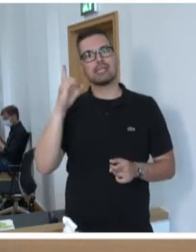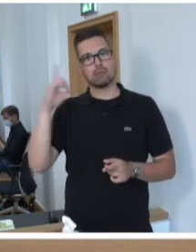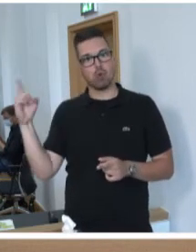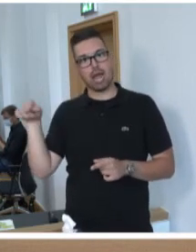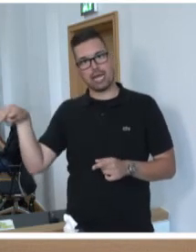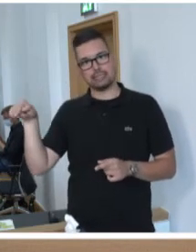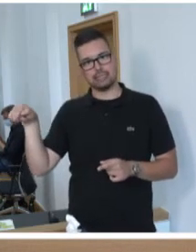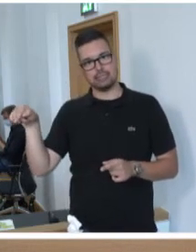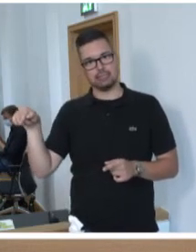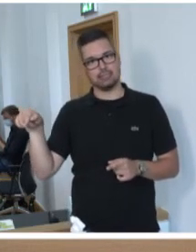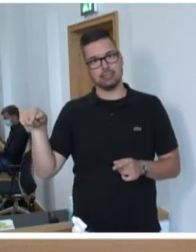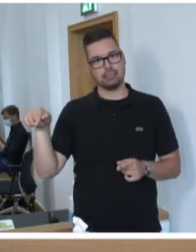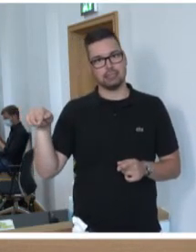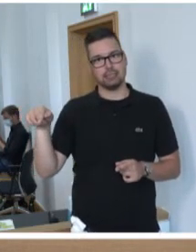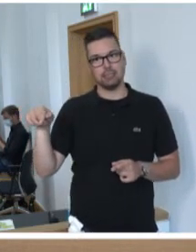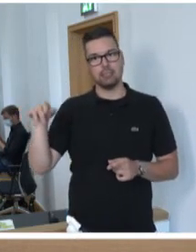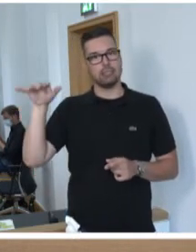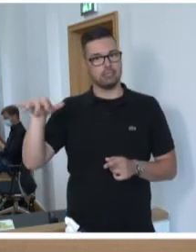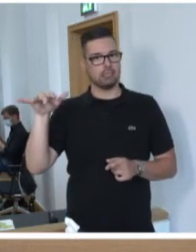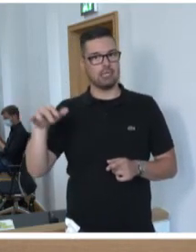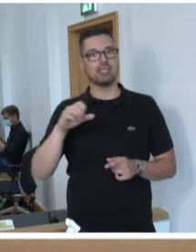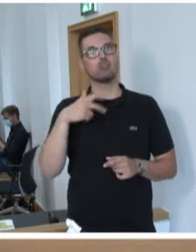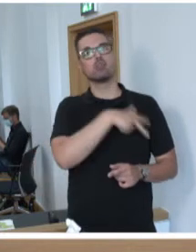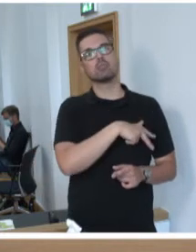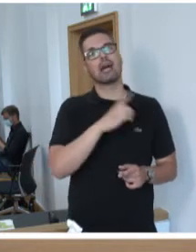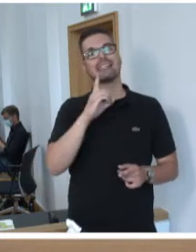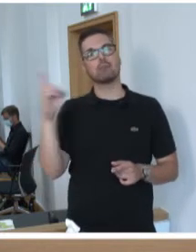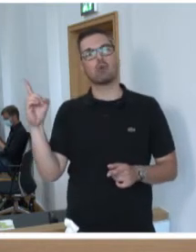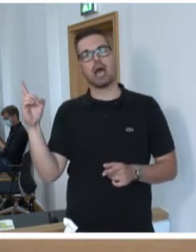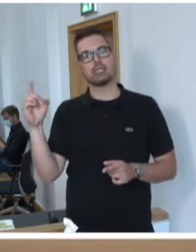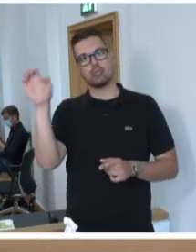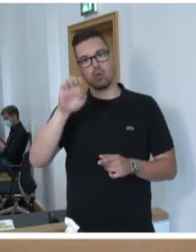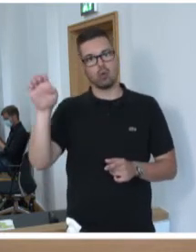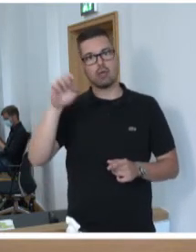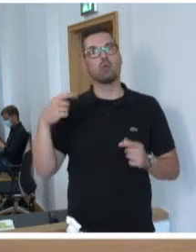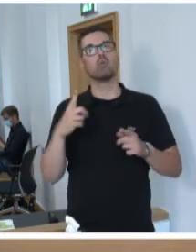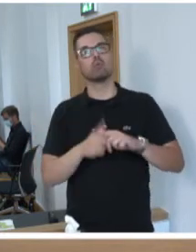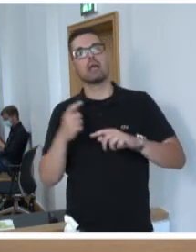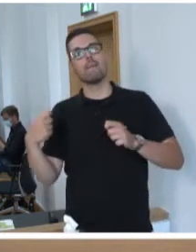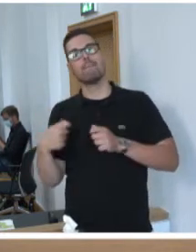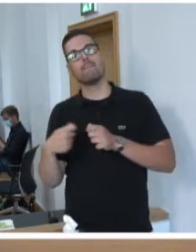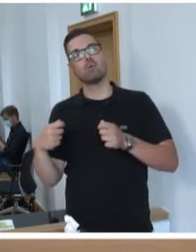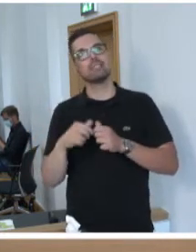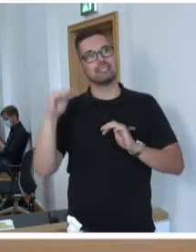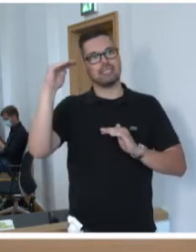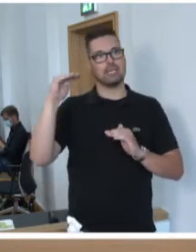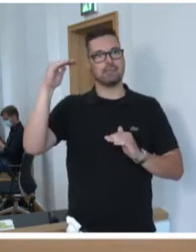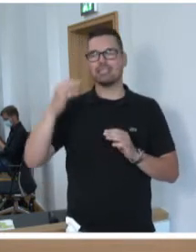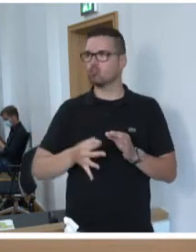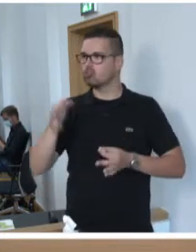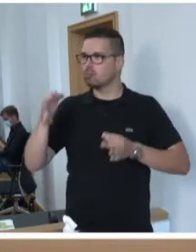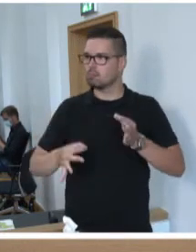Sozialdemokraten im Europäischen Parlament, die Sozialdemokratinnen und Sozialdemokraten auf der Bundesebene, sie spielen da